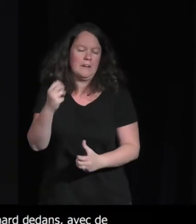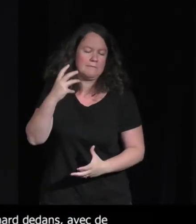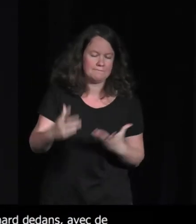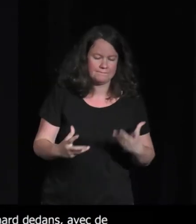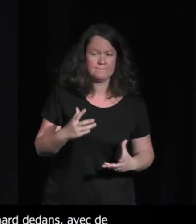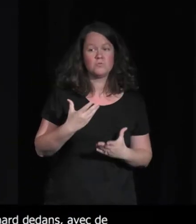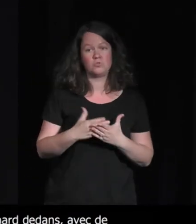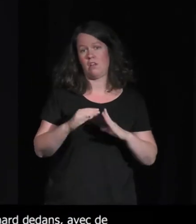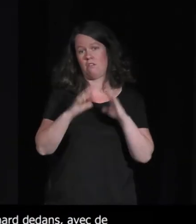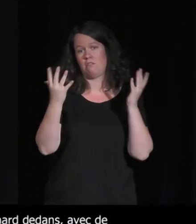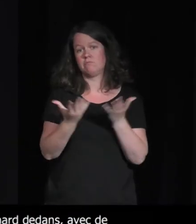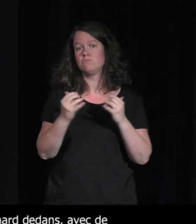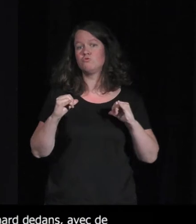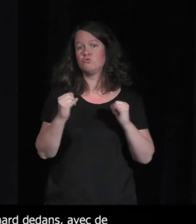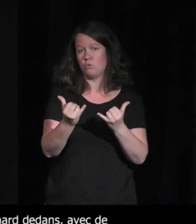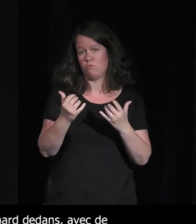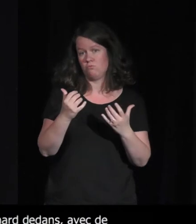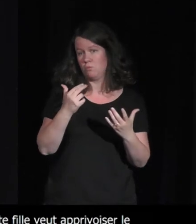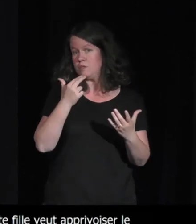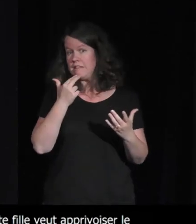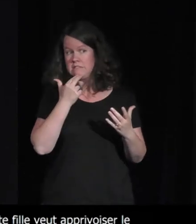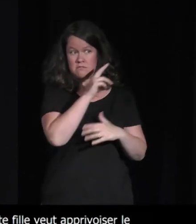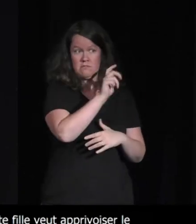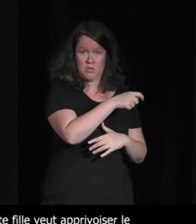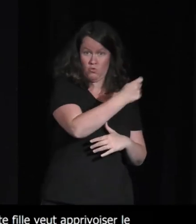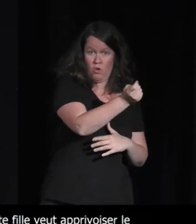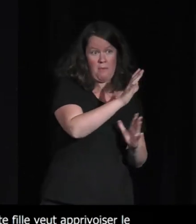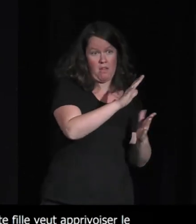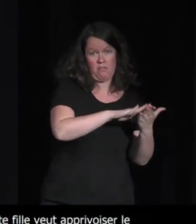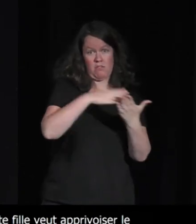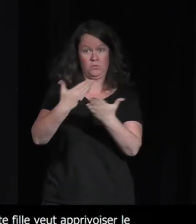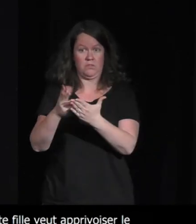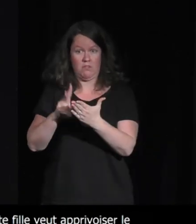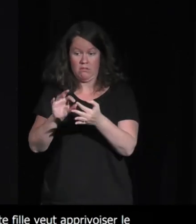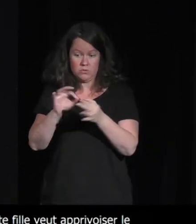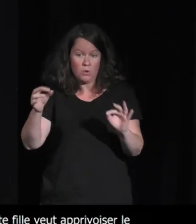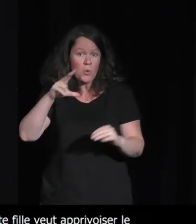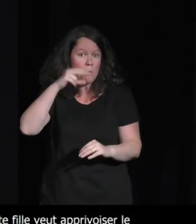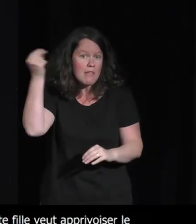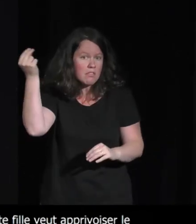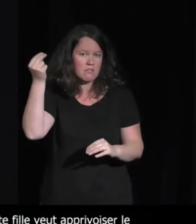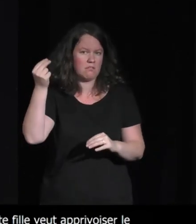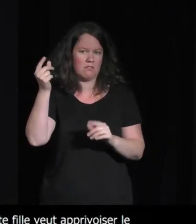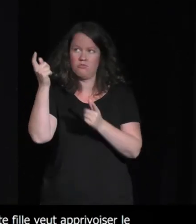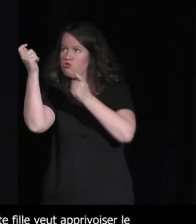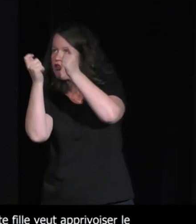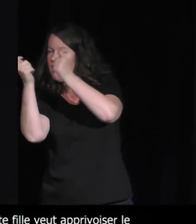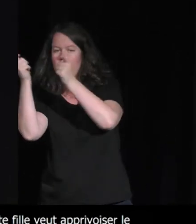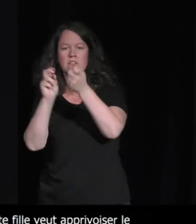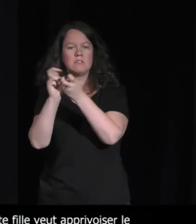et les animaux pour raconter une histoire complètement humaine basée sur le contrôle et sur